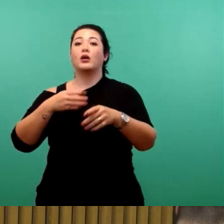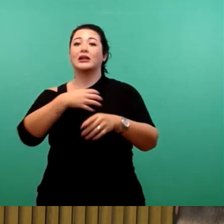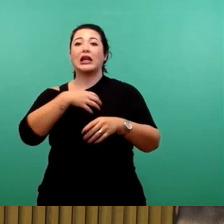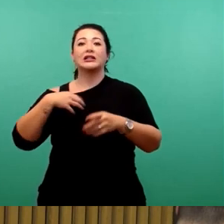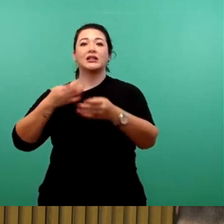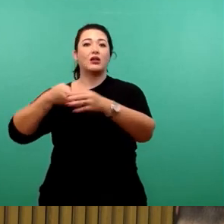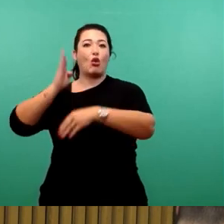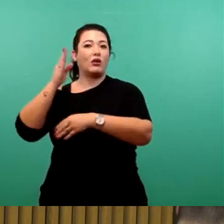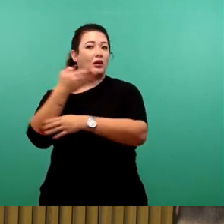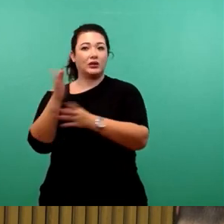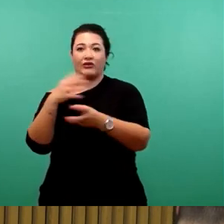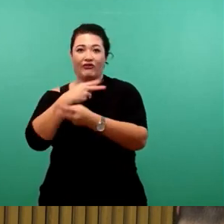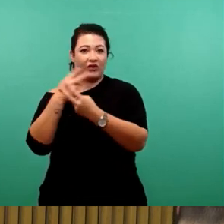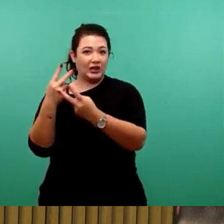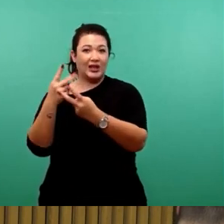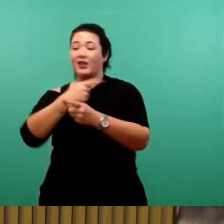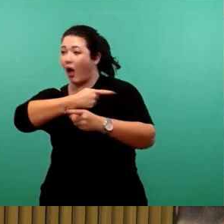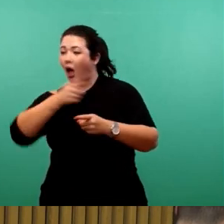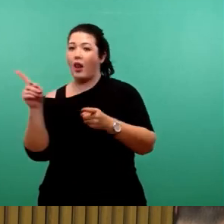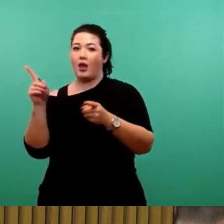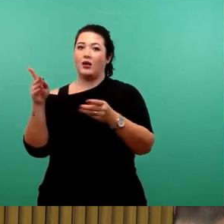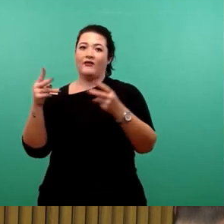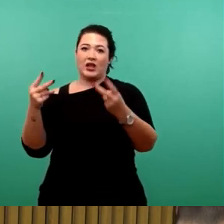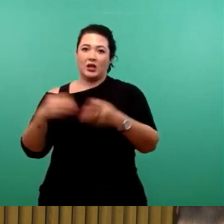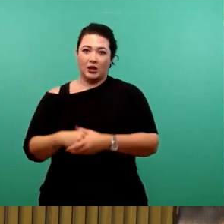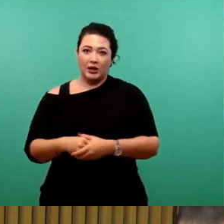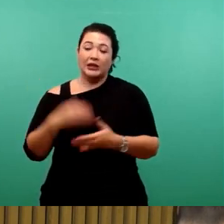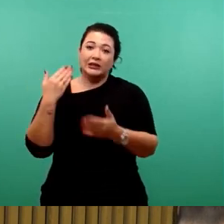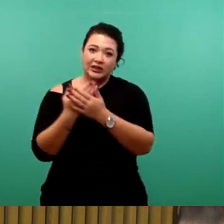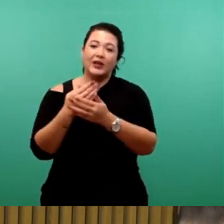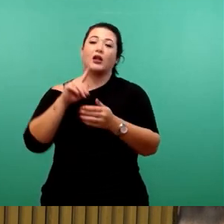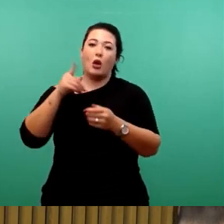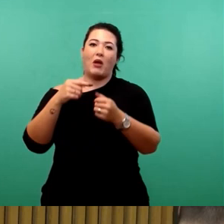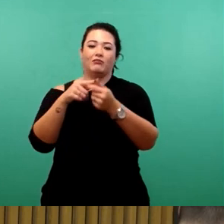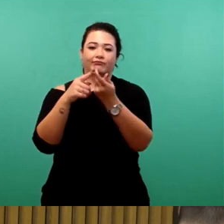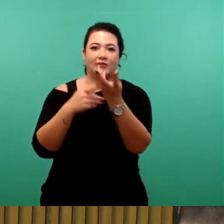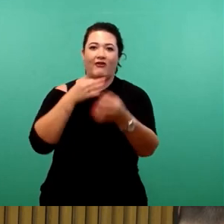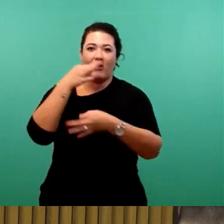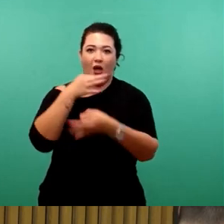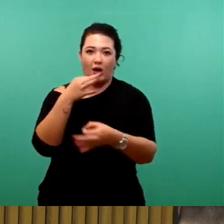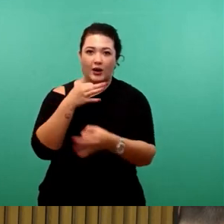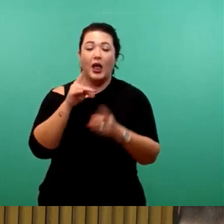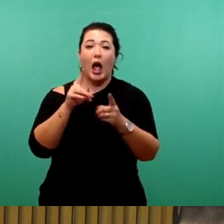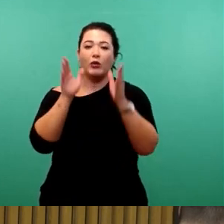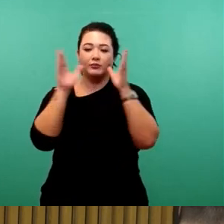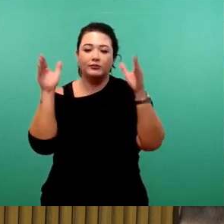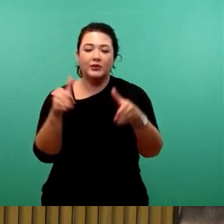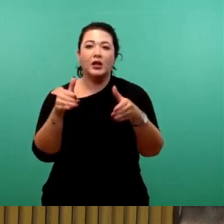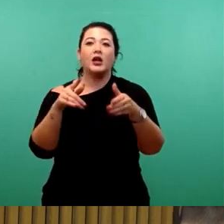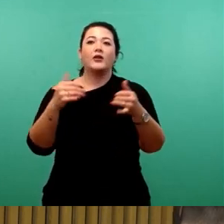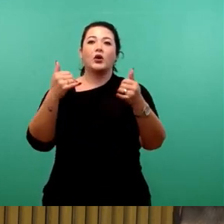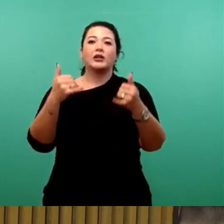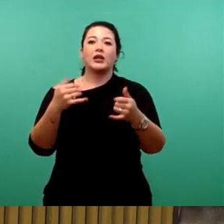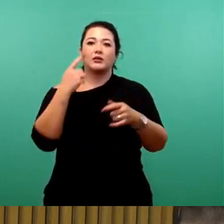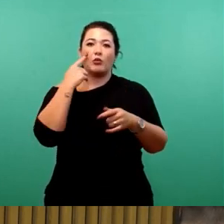ganz Dresden wichtig ist. Deshalb habe ich auch noch mal einige Fragen dazu. Mir geht es allerdings um den aktuellen betriebbefindlichen Teil,